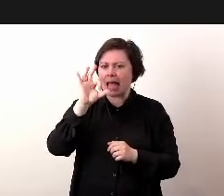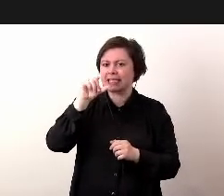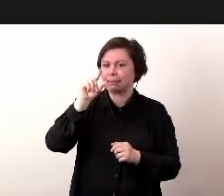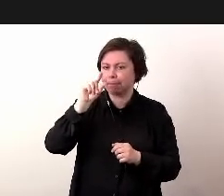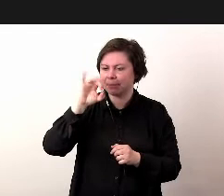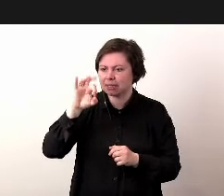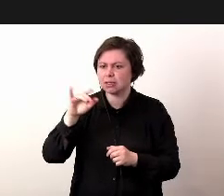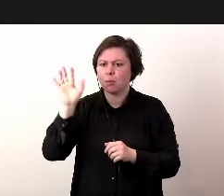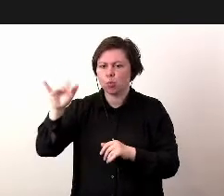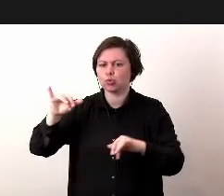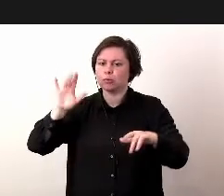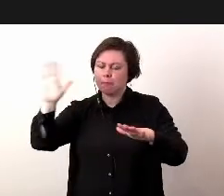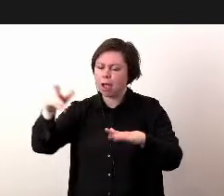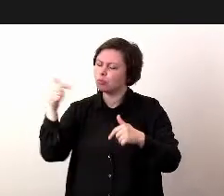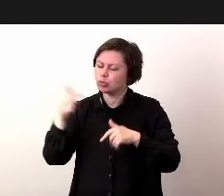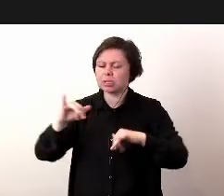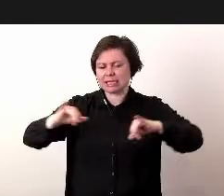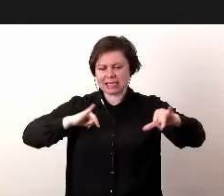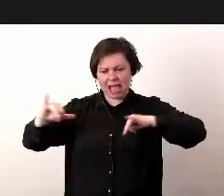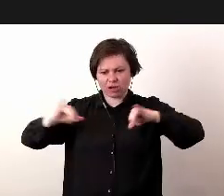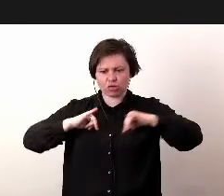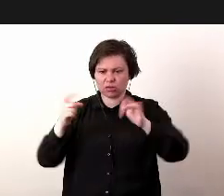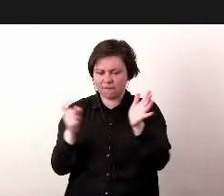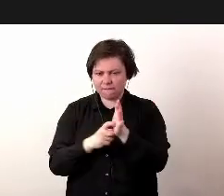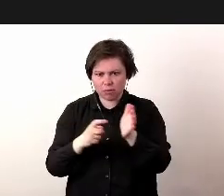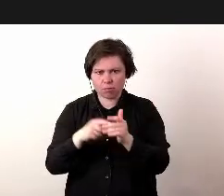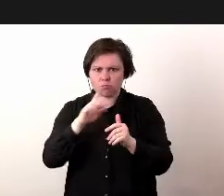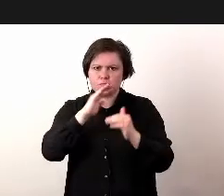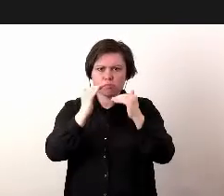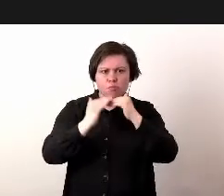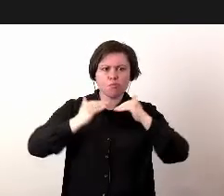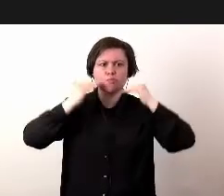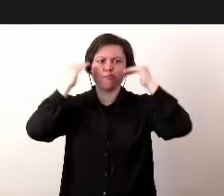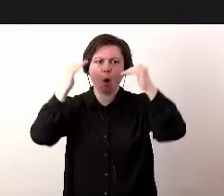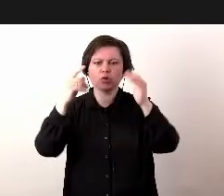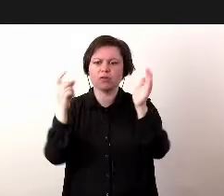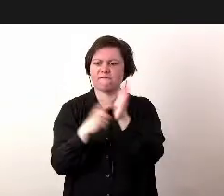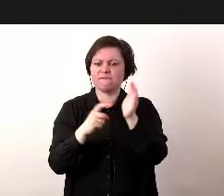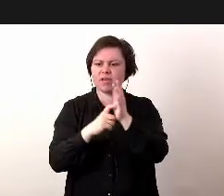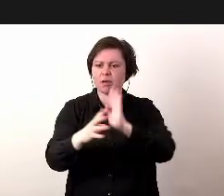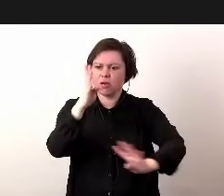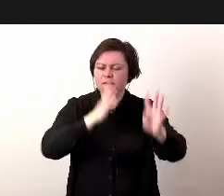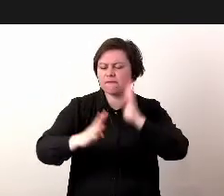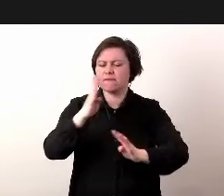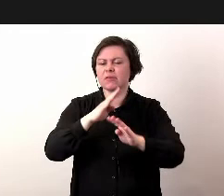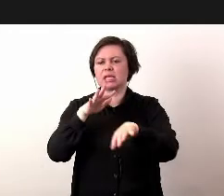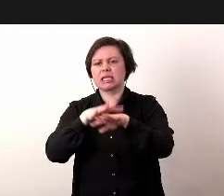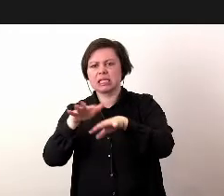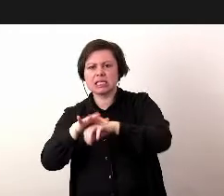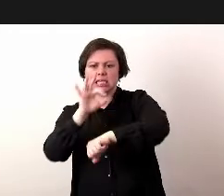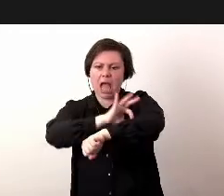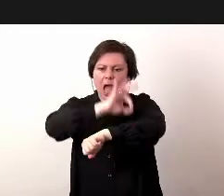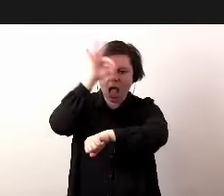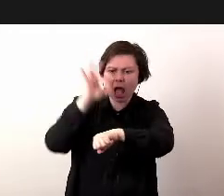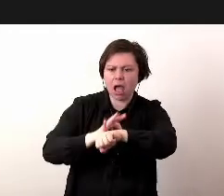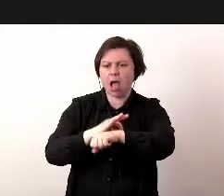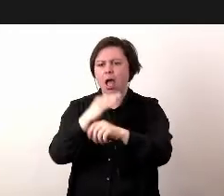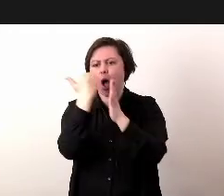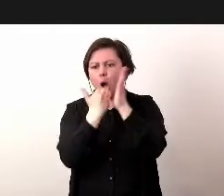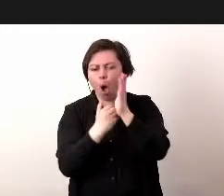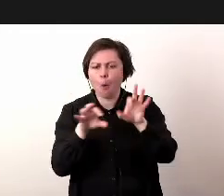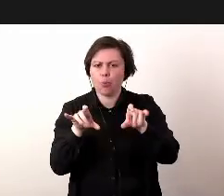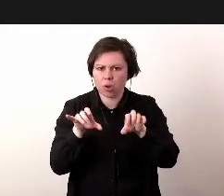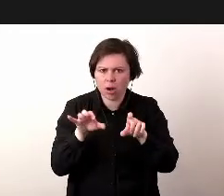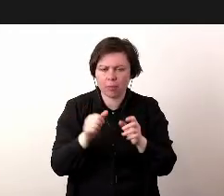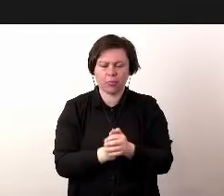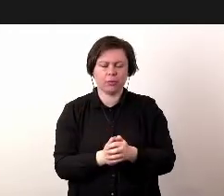musi posiadać zarządzanie wymaganiami ogólnie na poziomie wymagań klienta, wymagań systemowych, architektury, oprogramowania.